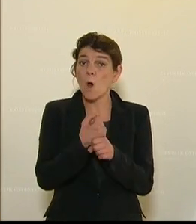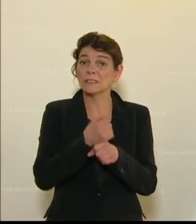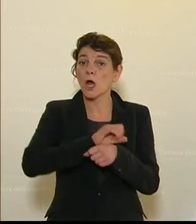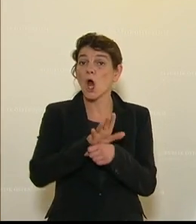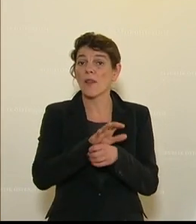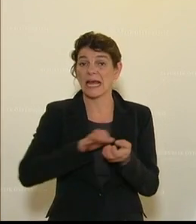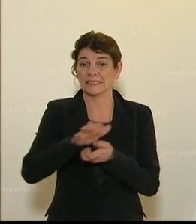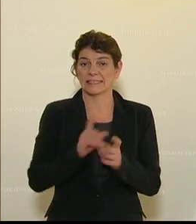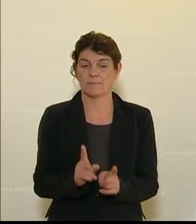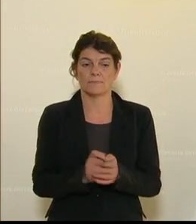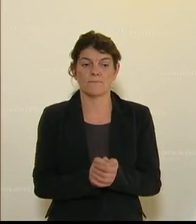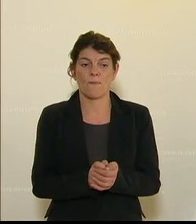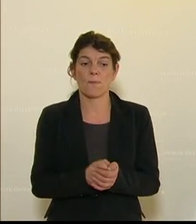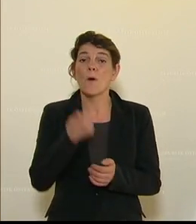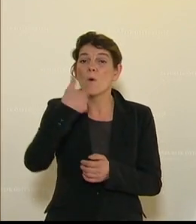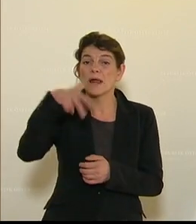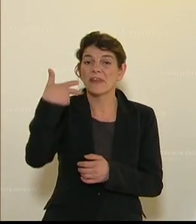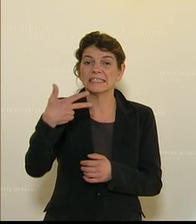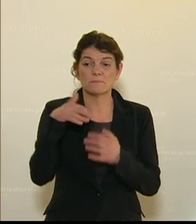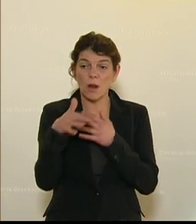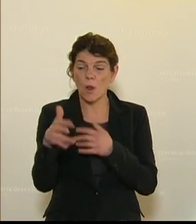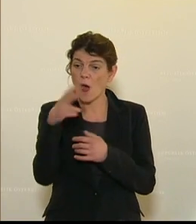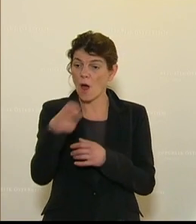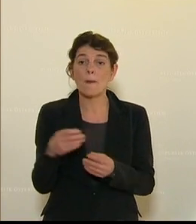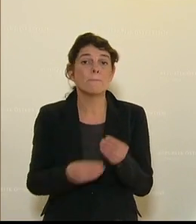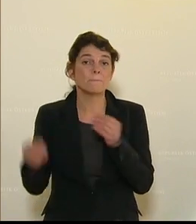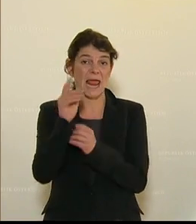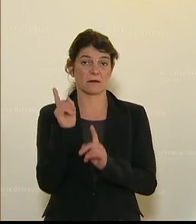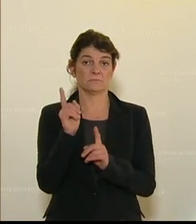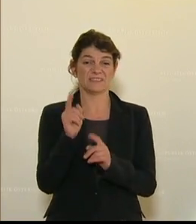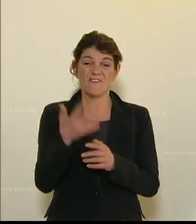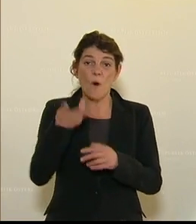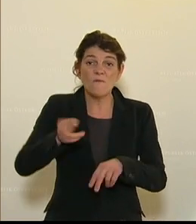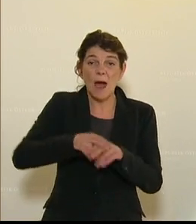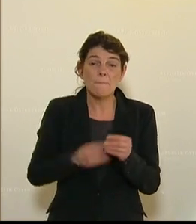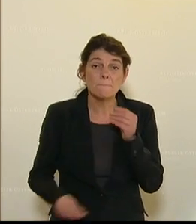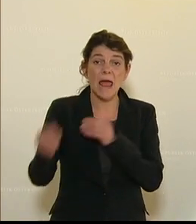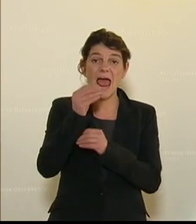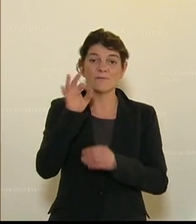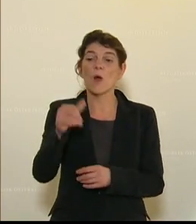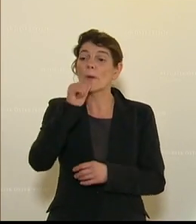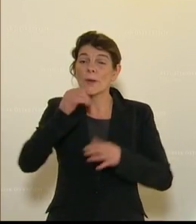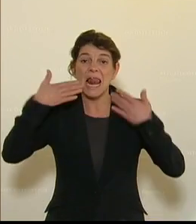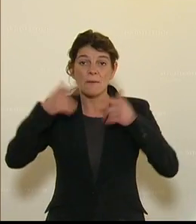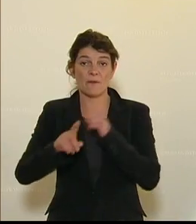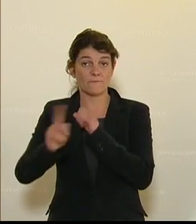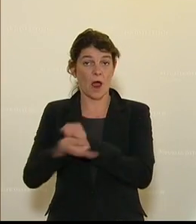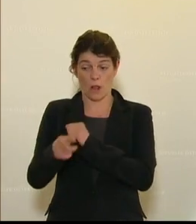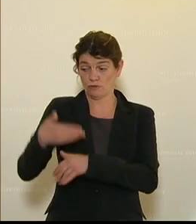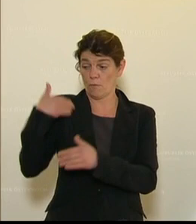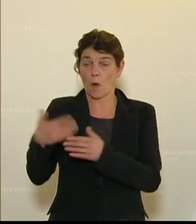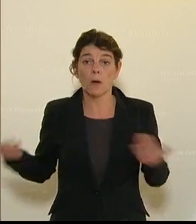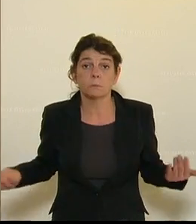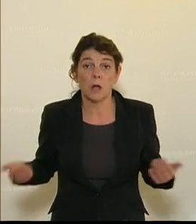Corona-Krise jetzt 130 Millionen Euro mehr, das fünffache mehr an den Green Climate Fund als